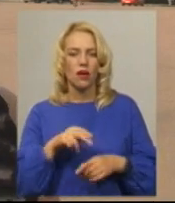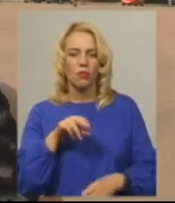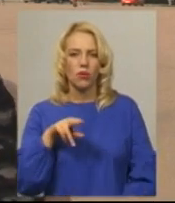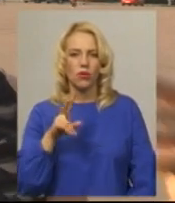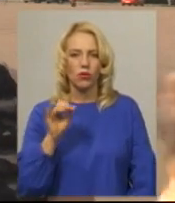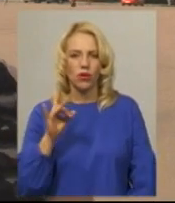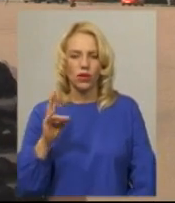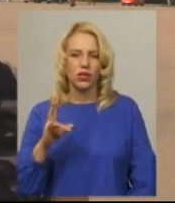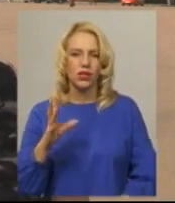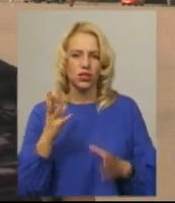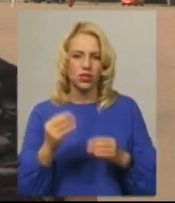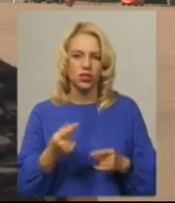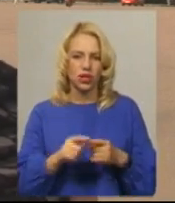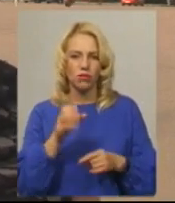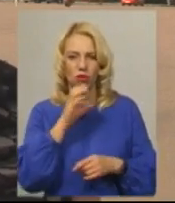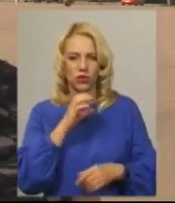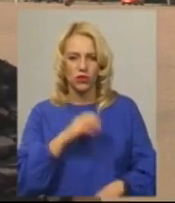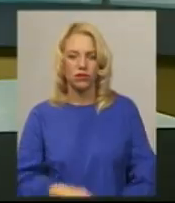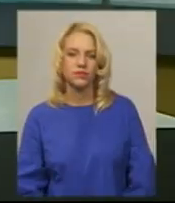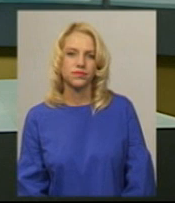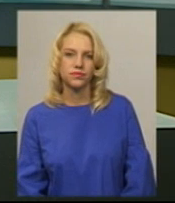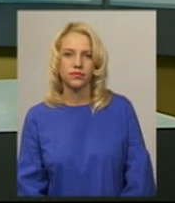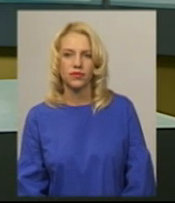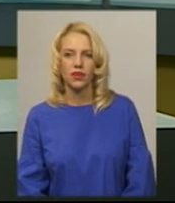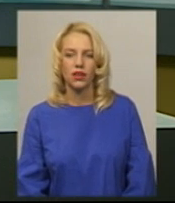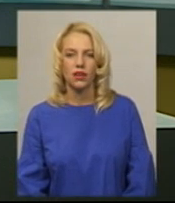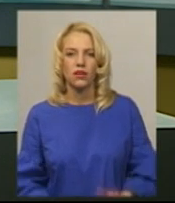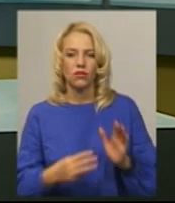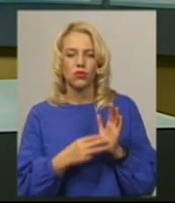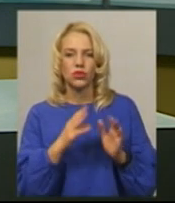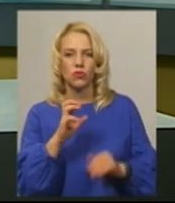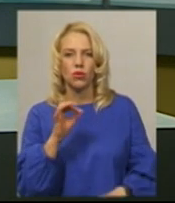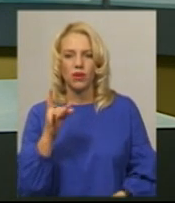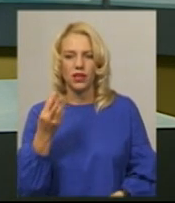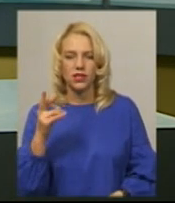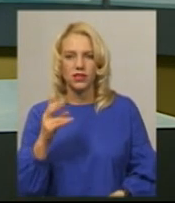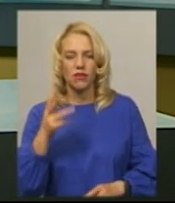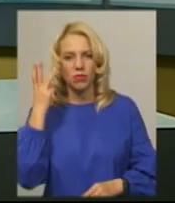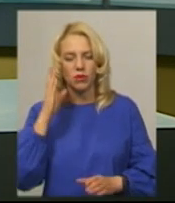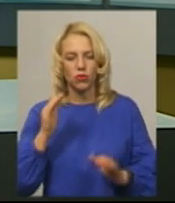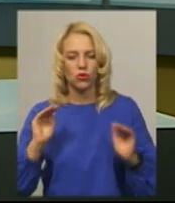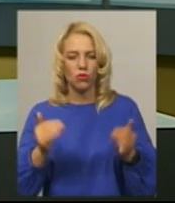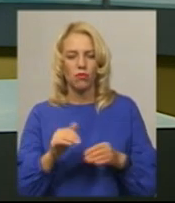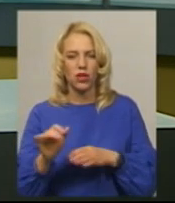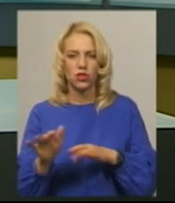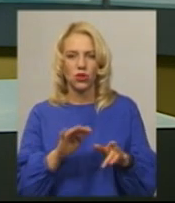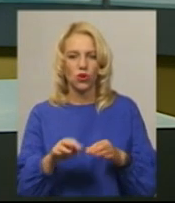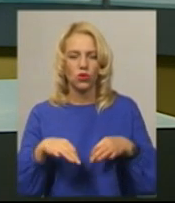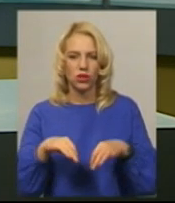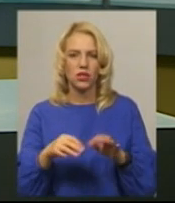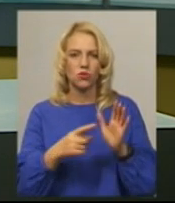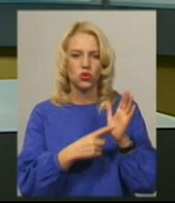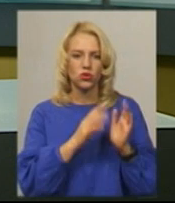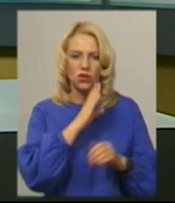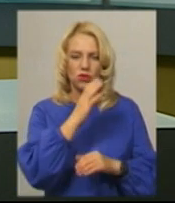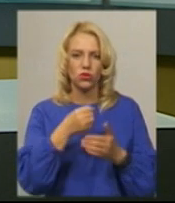ще й морозиво». 8 вересня у Хмельницькому обмежать рух транспорту з 6 ранку до